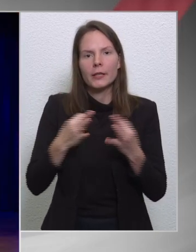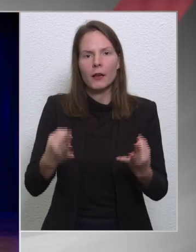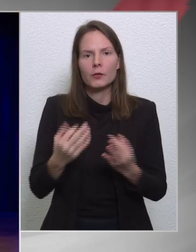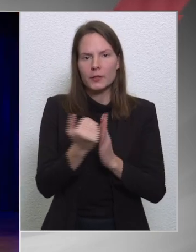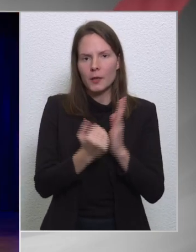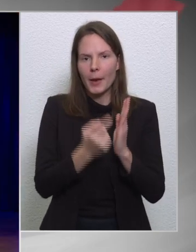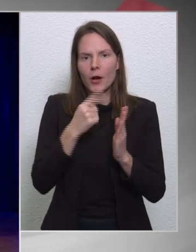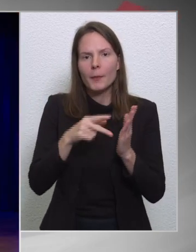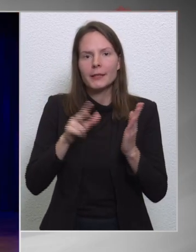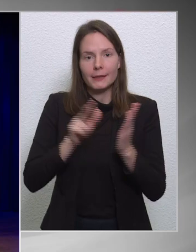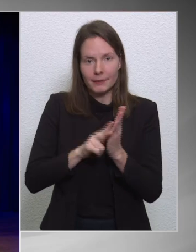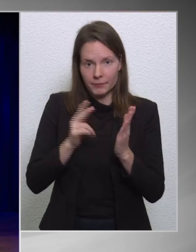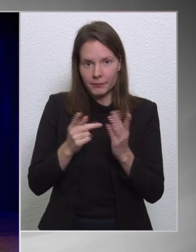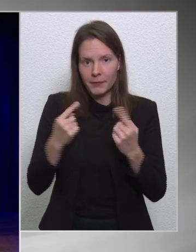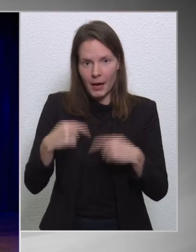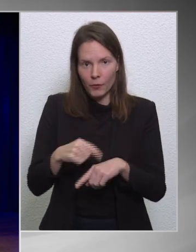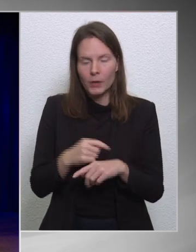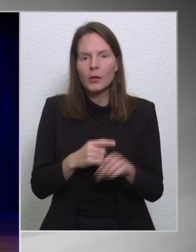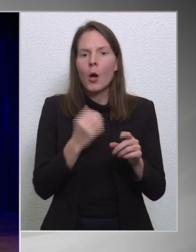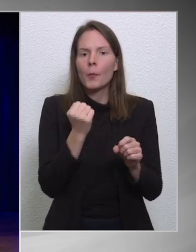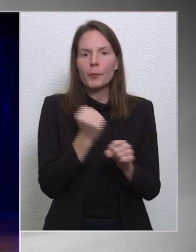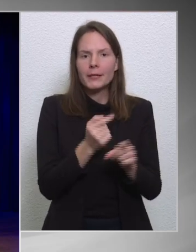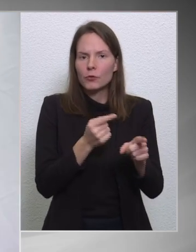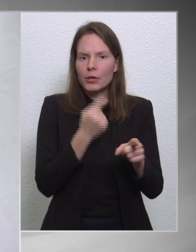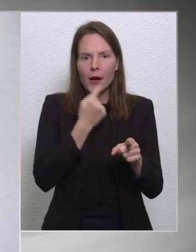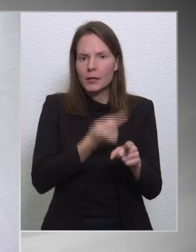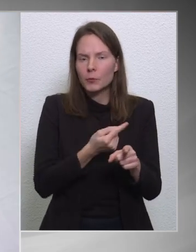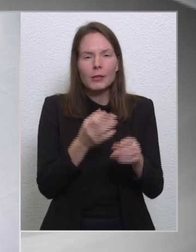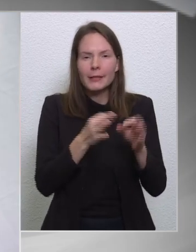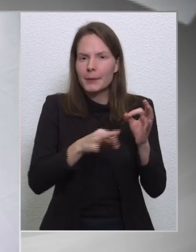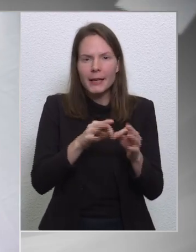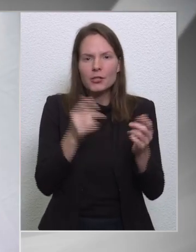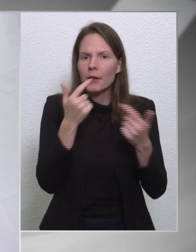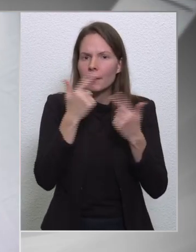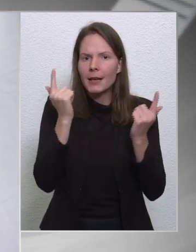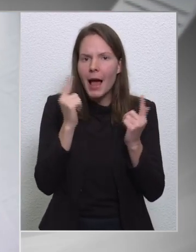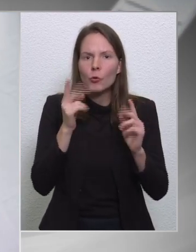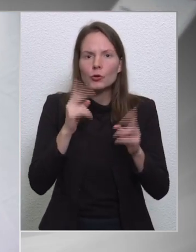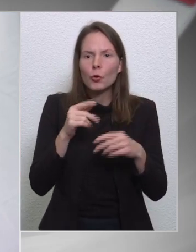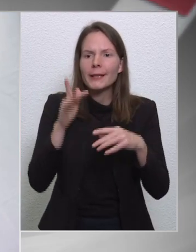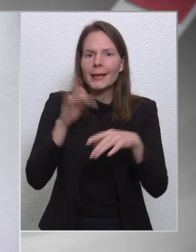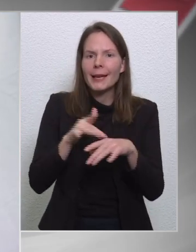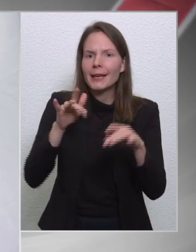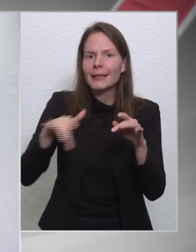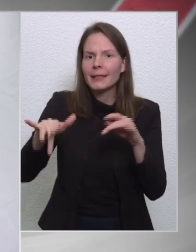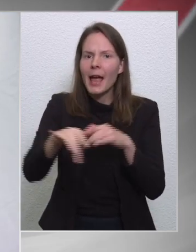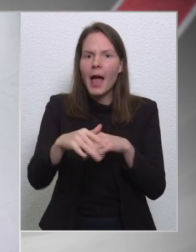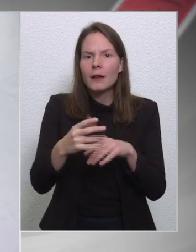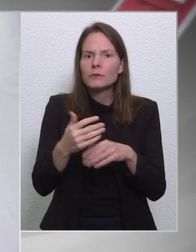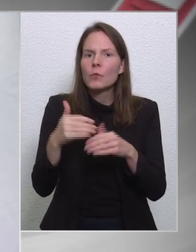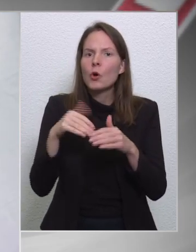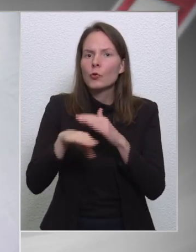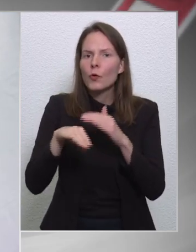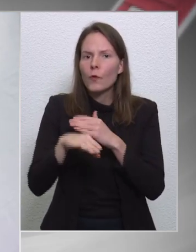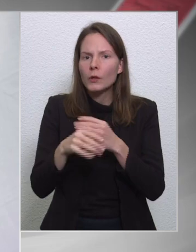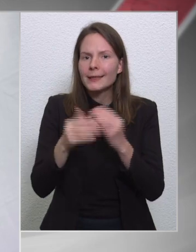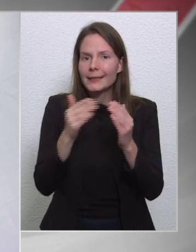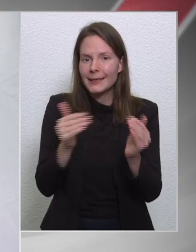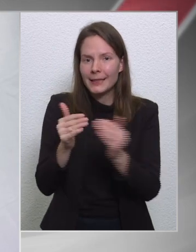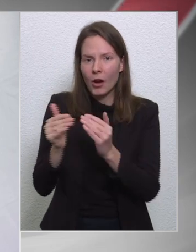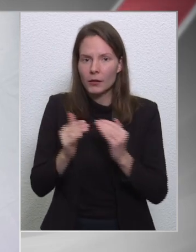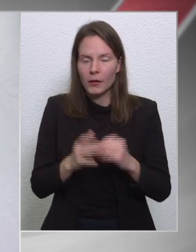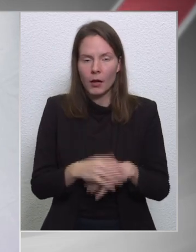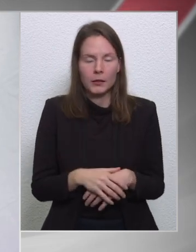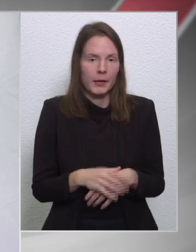nem telfogadtunk, a bizottság azt mondja, hogy ez nem teljesen egyértelműen kiterjed, de esetleges külföldi ingatlanra is, szerintem teljesen megos, hogy